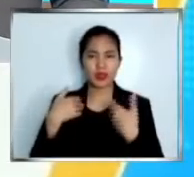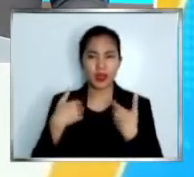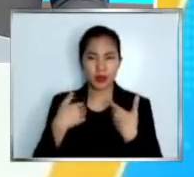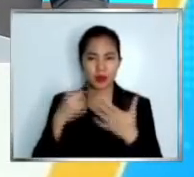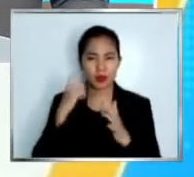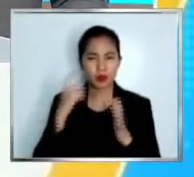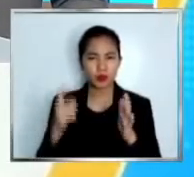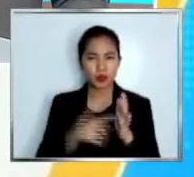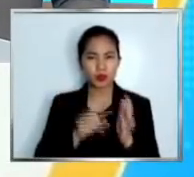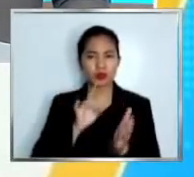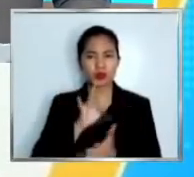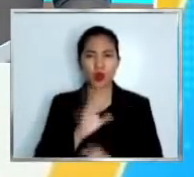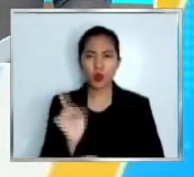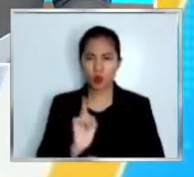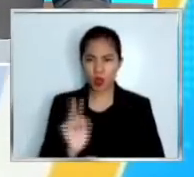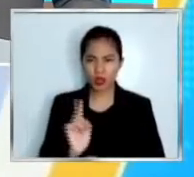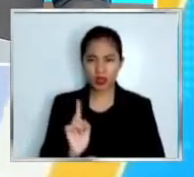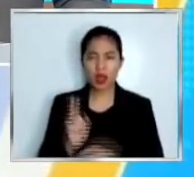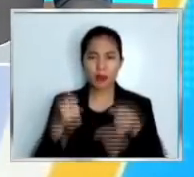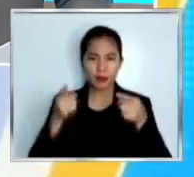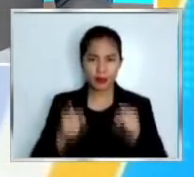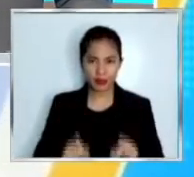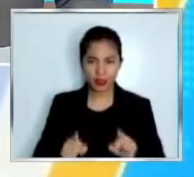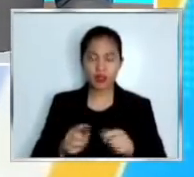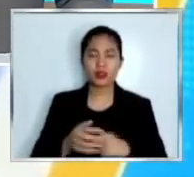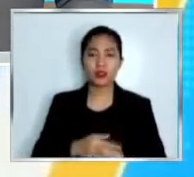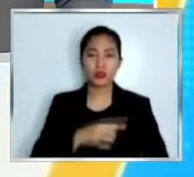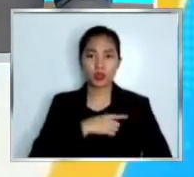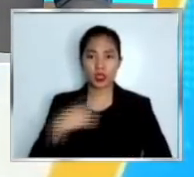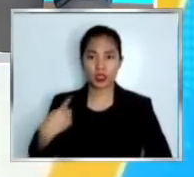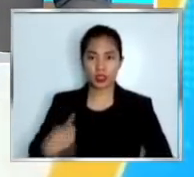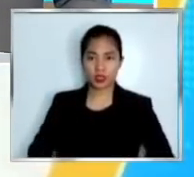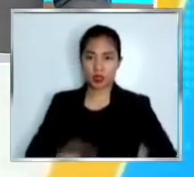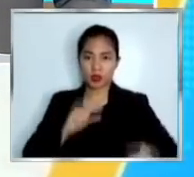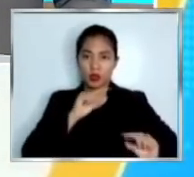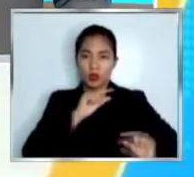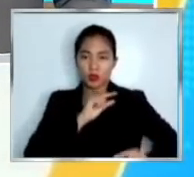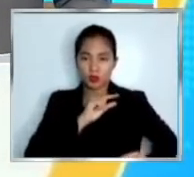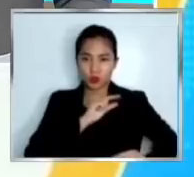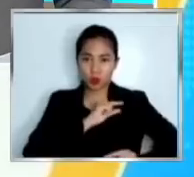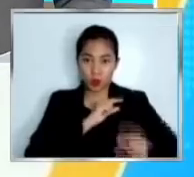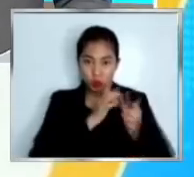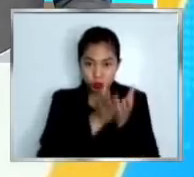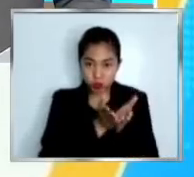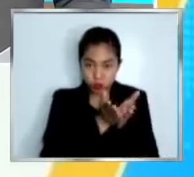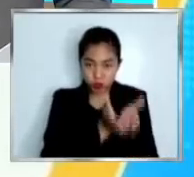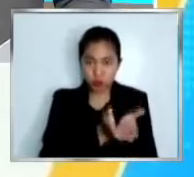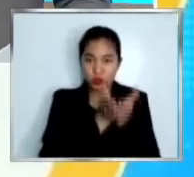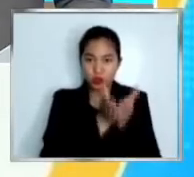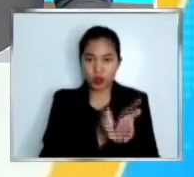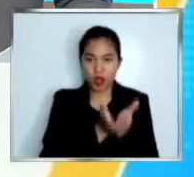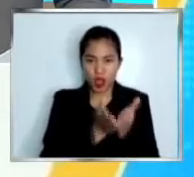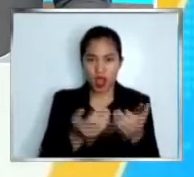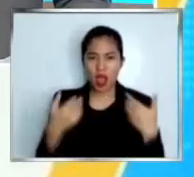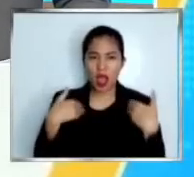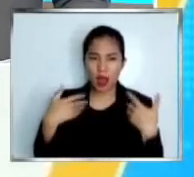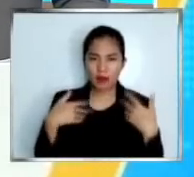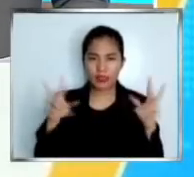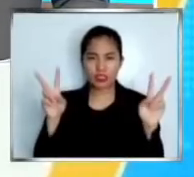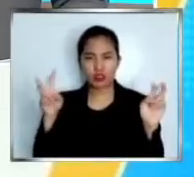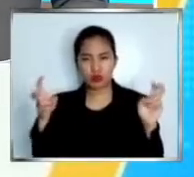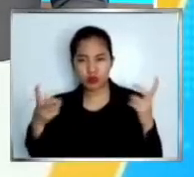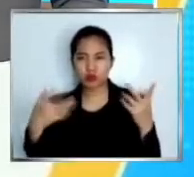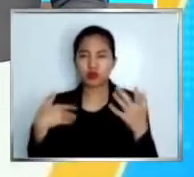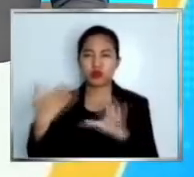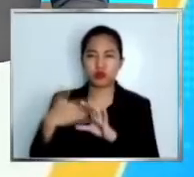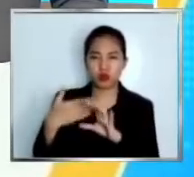China Coast Guard sa mga barko ng bansa. Ayon kay DFA Secretary Teodoro Locsin Jr. Martes ng Harangin at bombahin ng